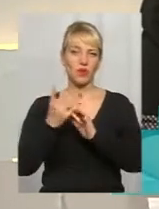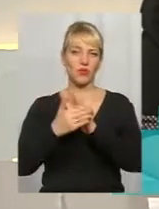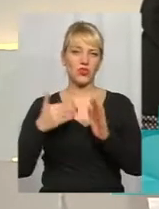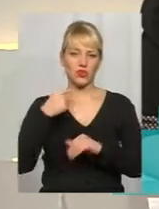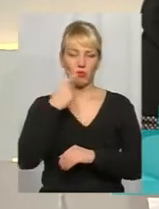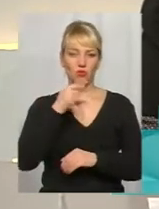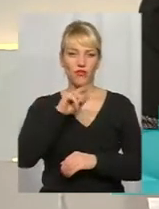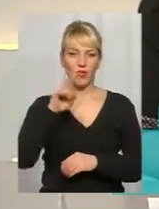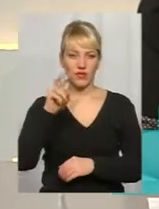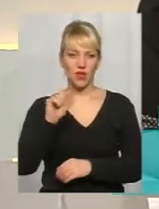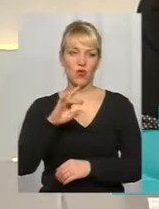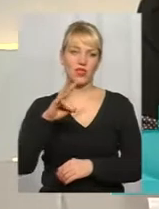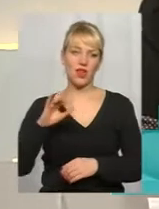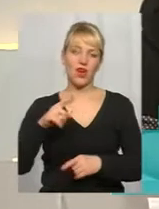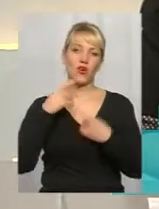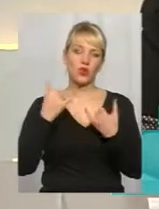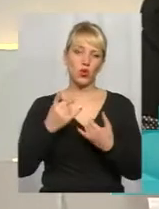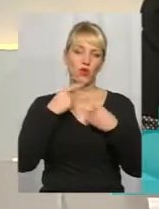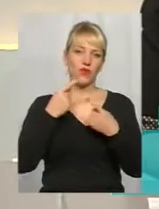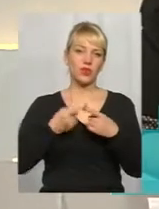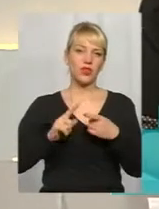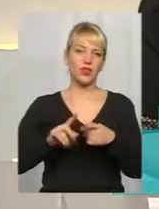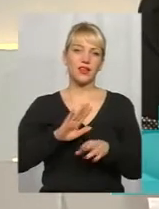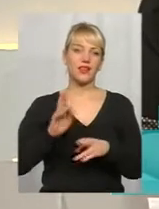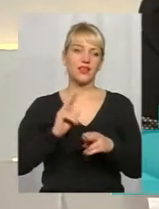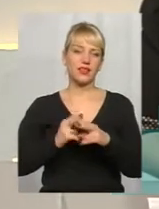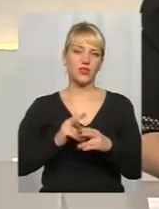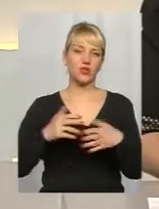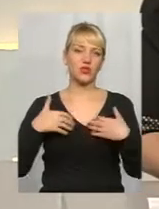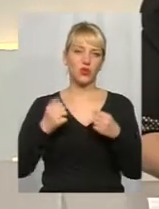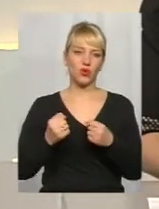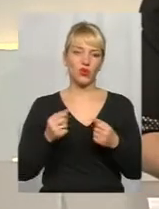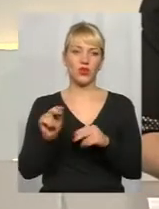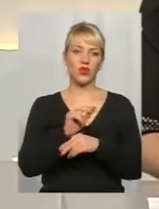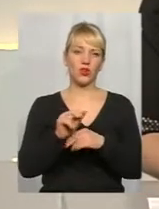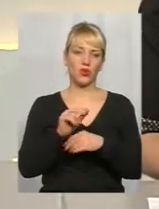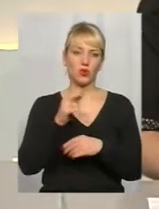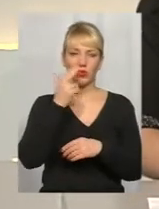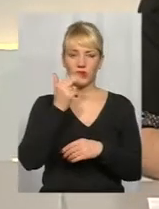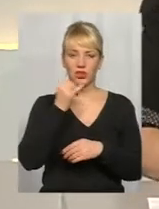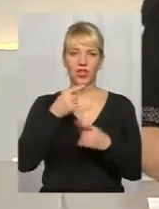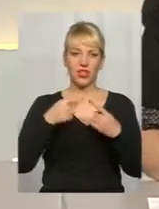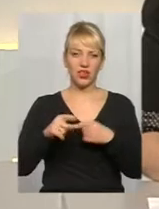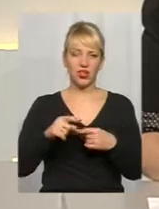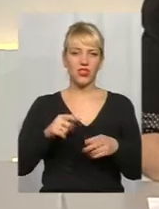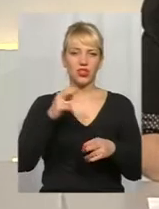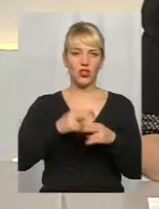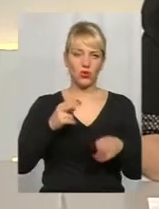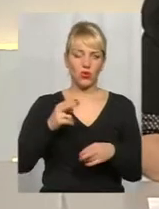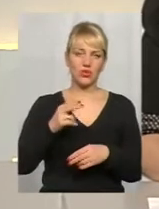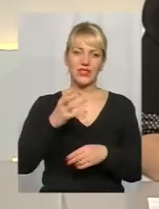Оксана Фіновська. Сьогодні говоримо про те, як не зашкодити здоров'ю, лікуючи грип та інші гострі респіраторні вірусні